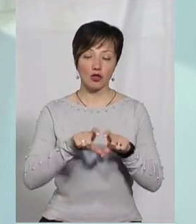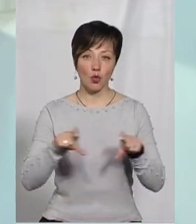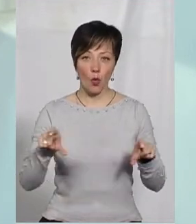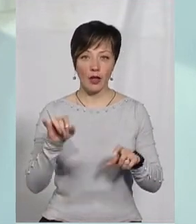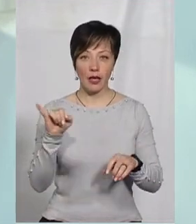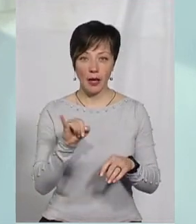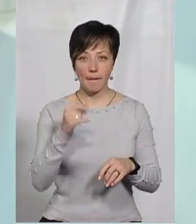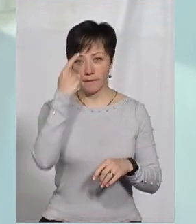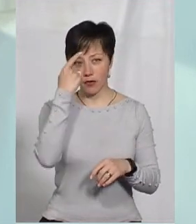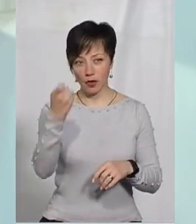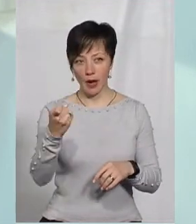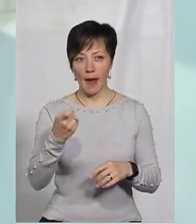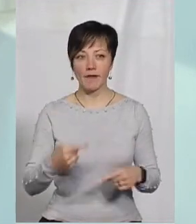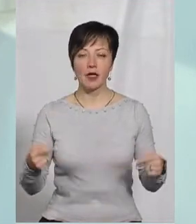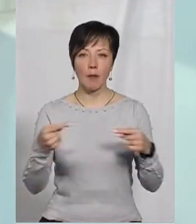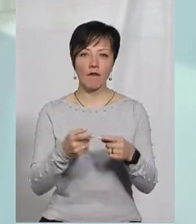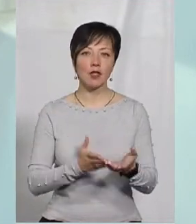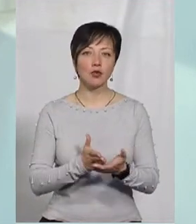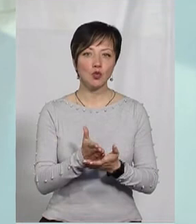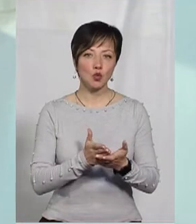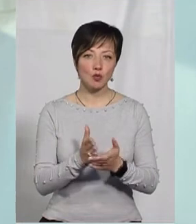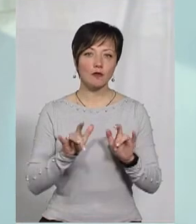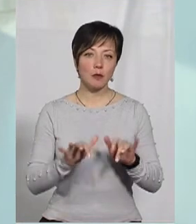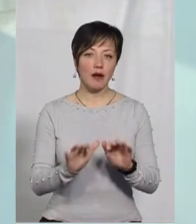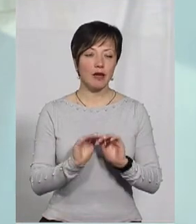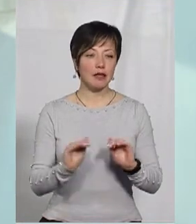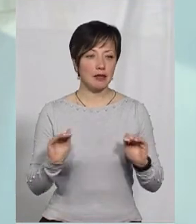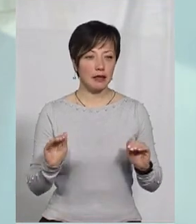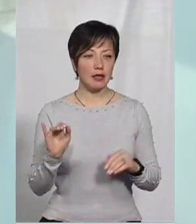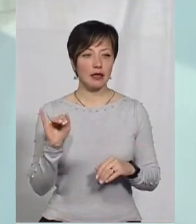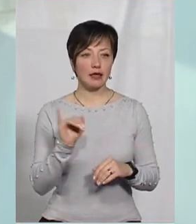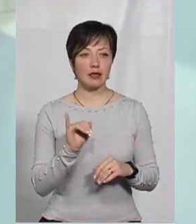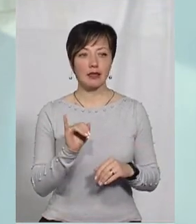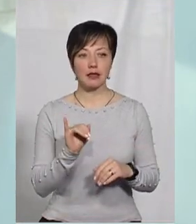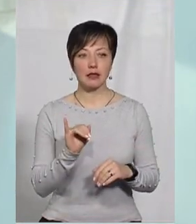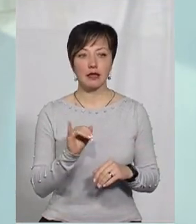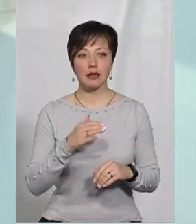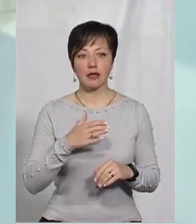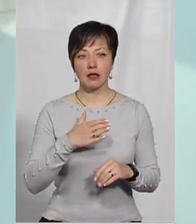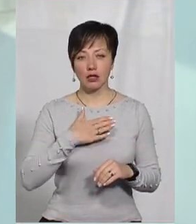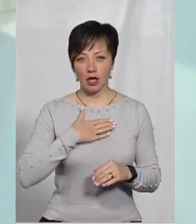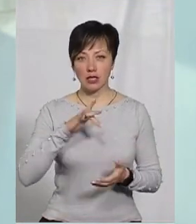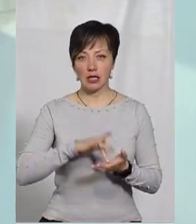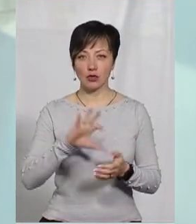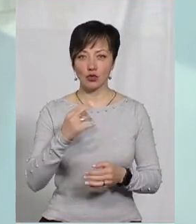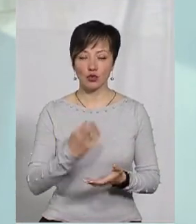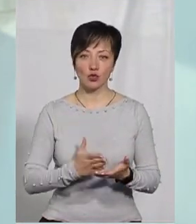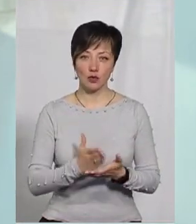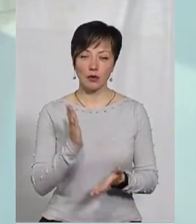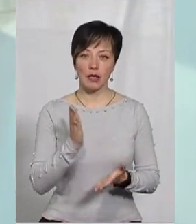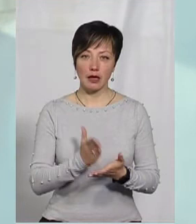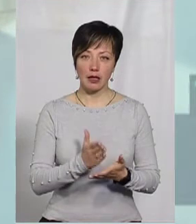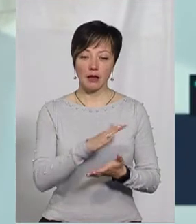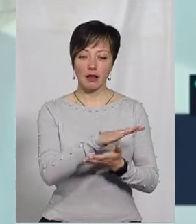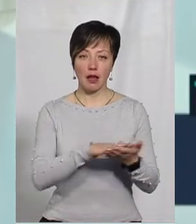школи, і вони тоді повідомляють відповідну службу справа дітей, і нас – центр соціальних служб. Тоді у нас є